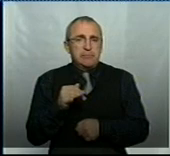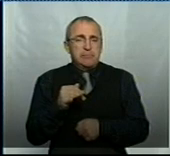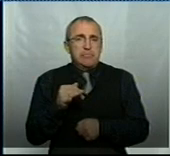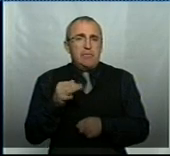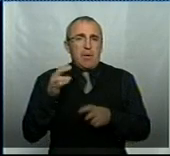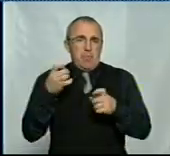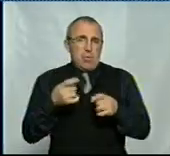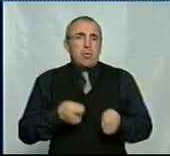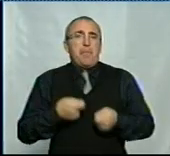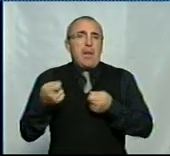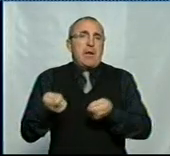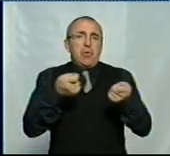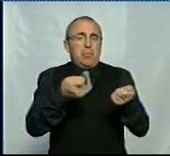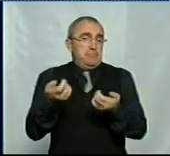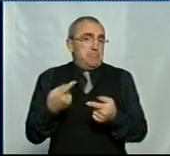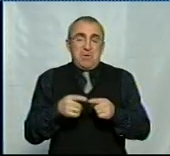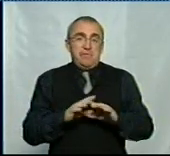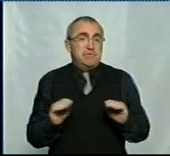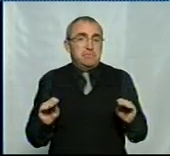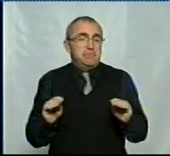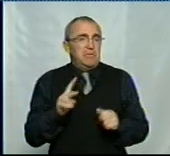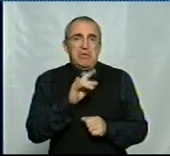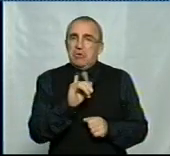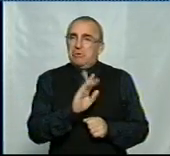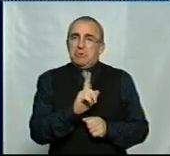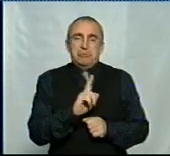бактерії дифтерії, так. І все. Ні.